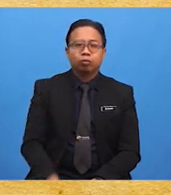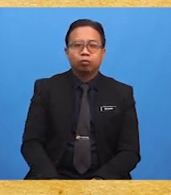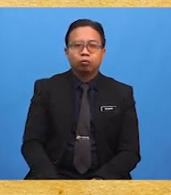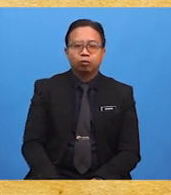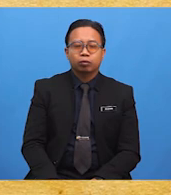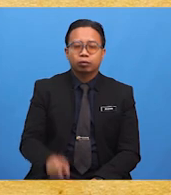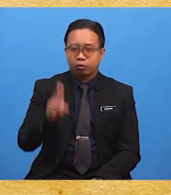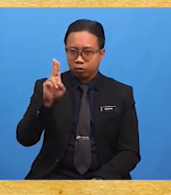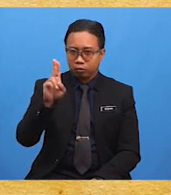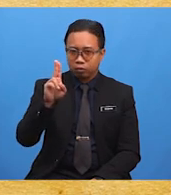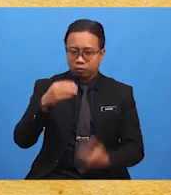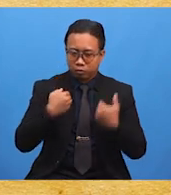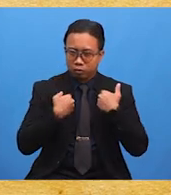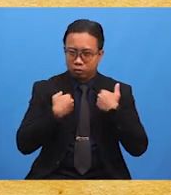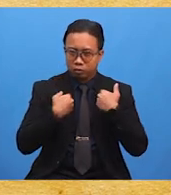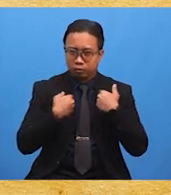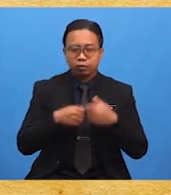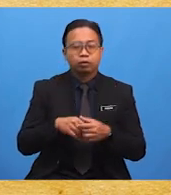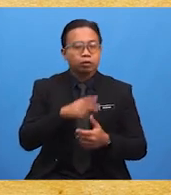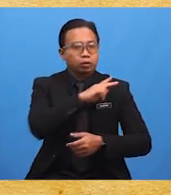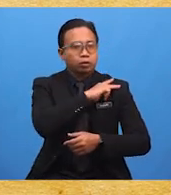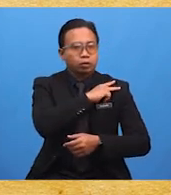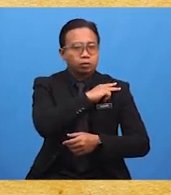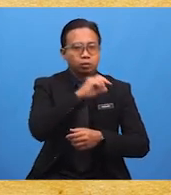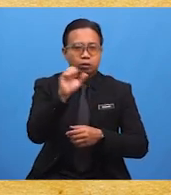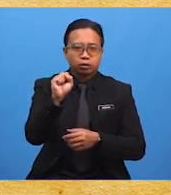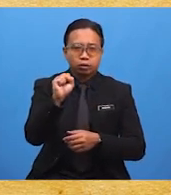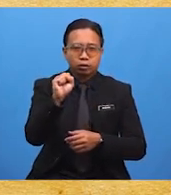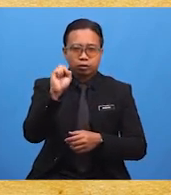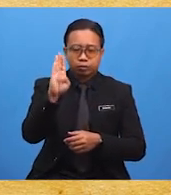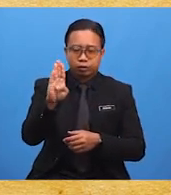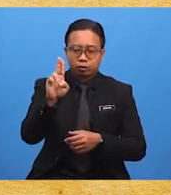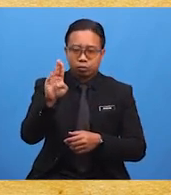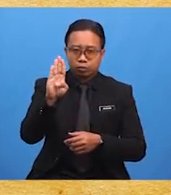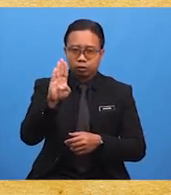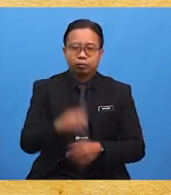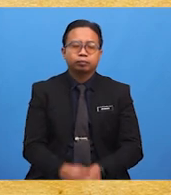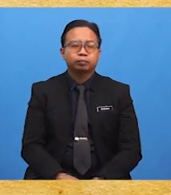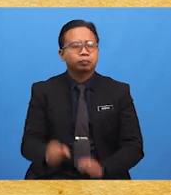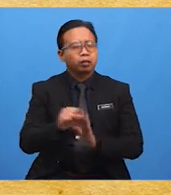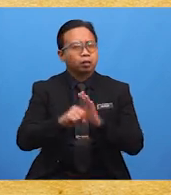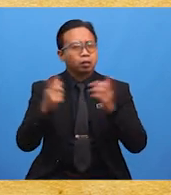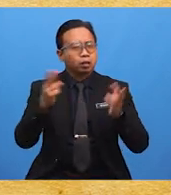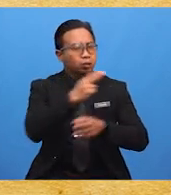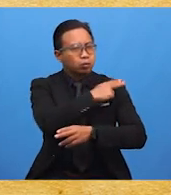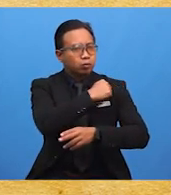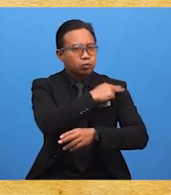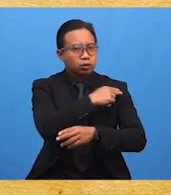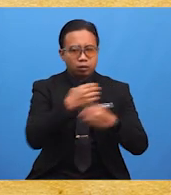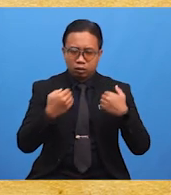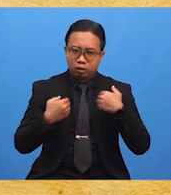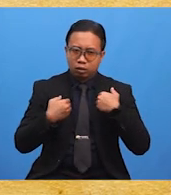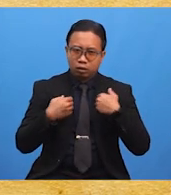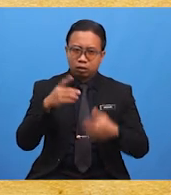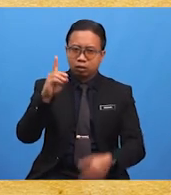Gabeno pertama syarikat Borneo Utara British. Selain hospital, terdapat juga perkhidmatan